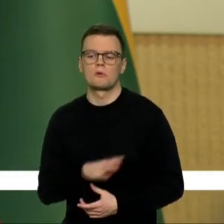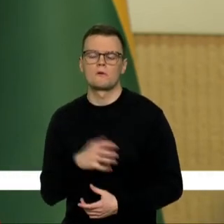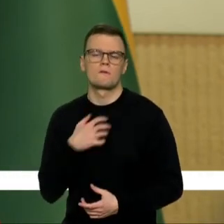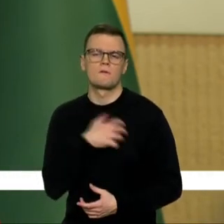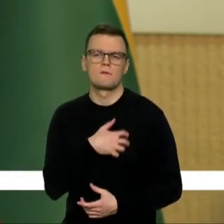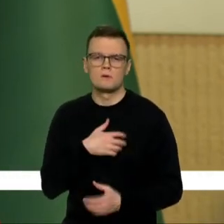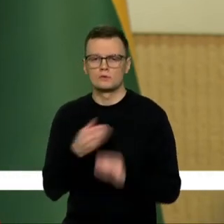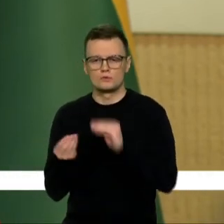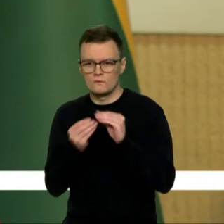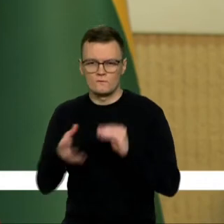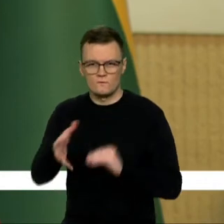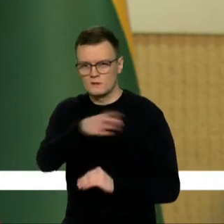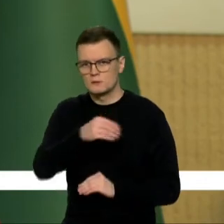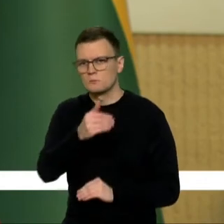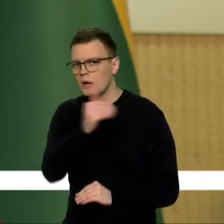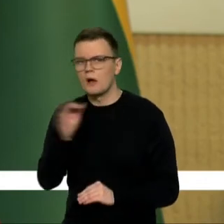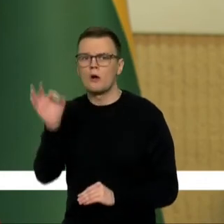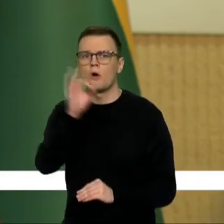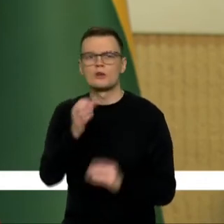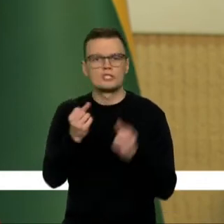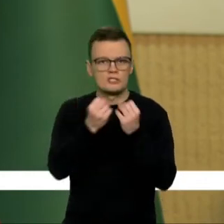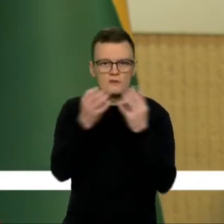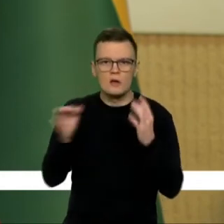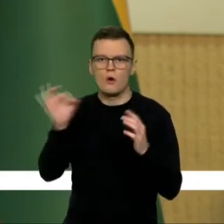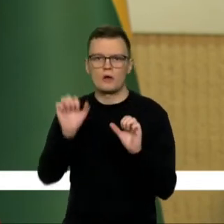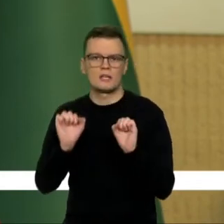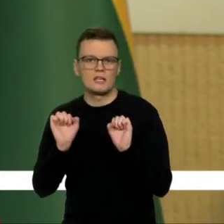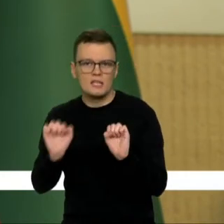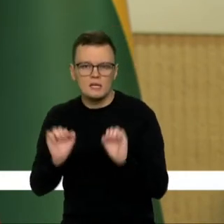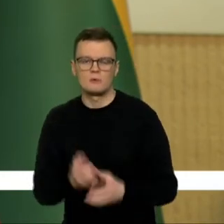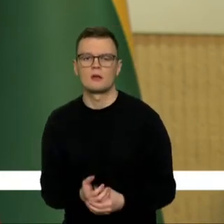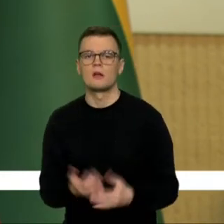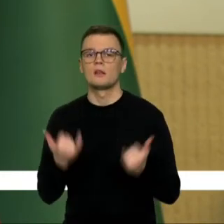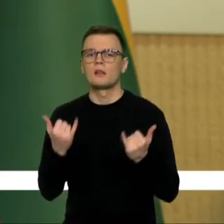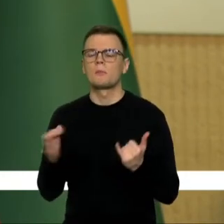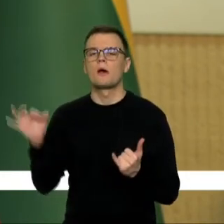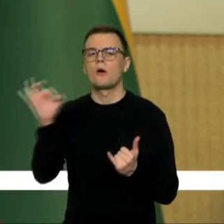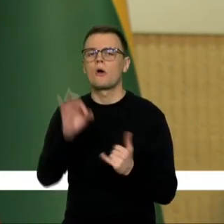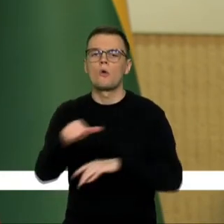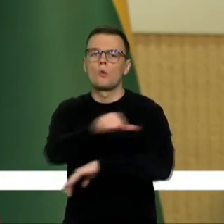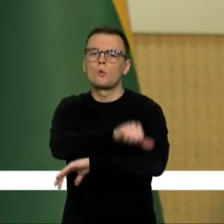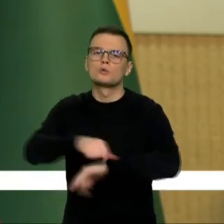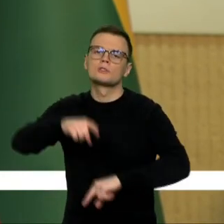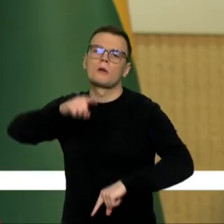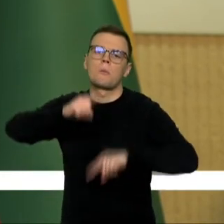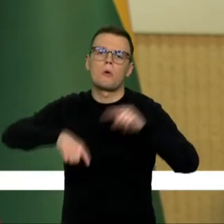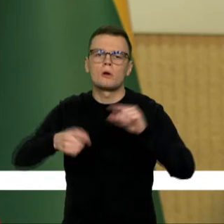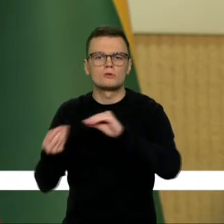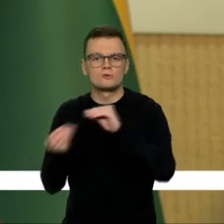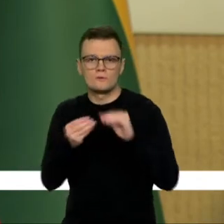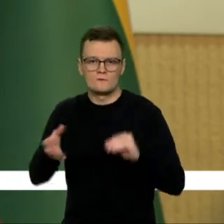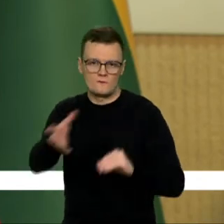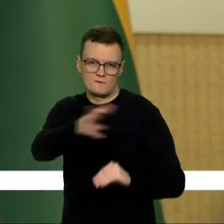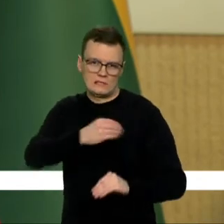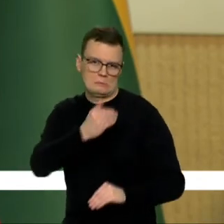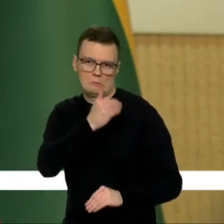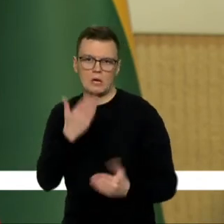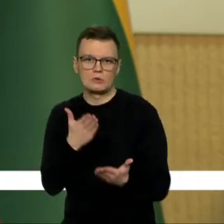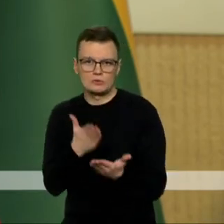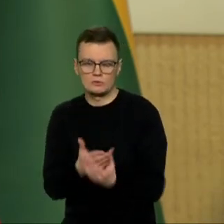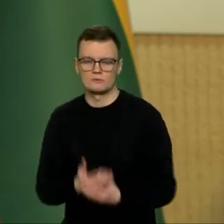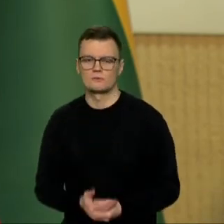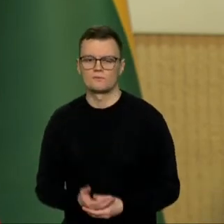švietimo, gynybos, vyksta darbos dėl susitarimo dėl užsienio politikos. Tačiau šiuo atveju aš matyčiau